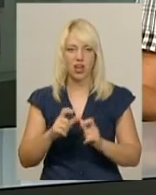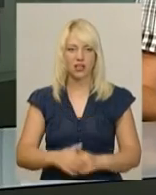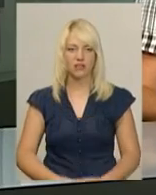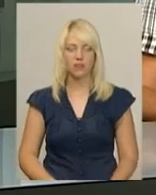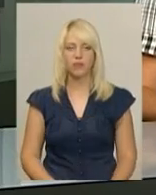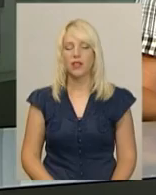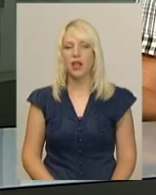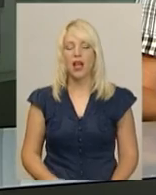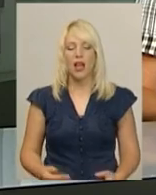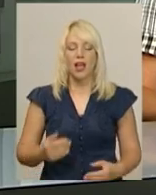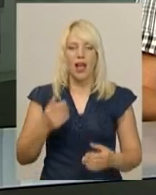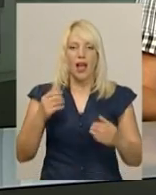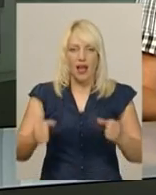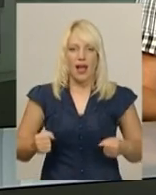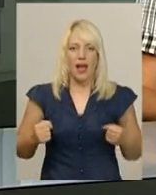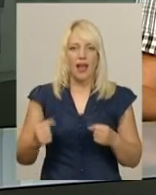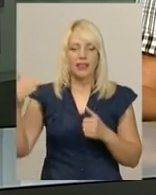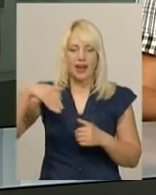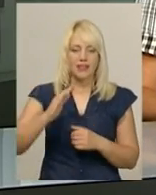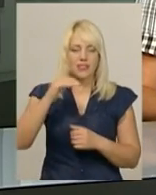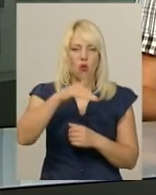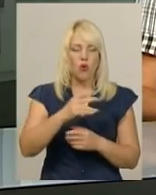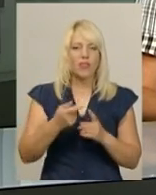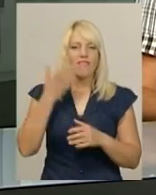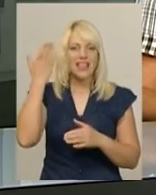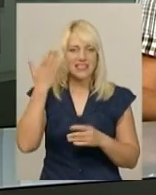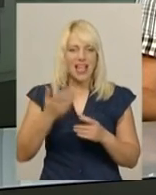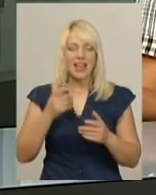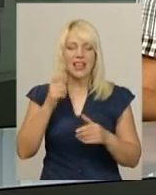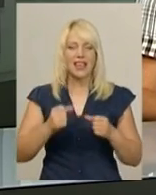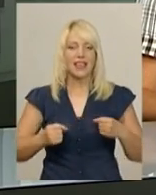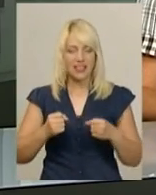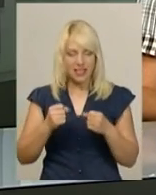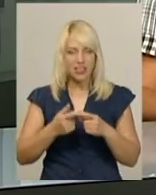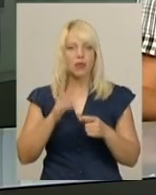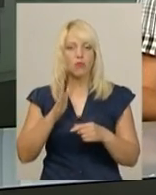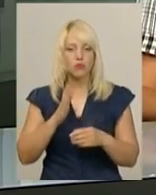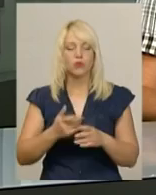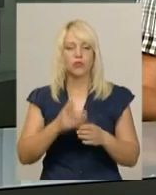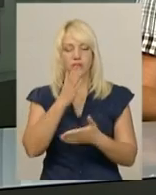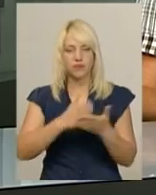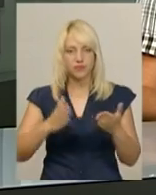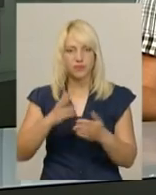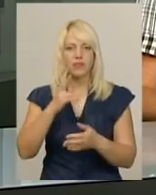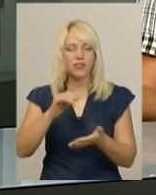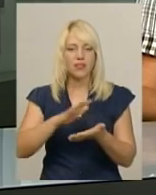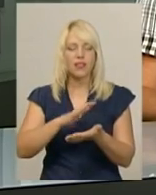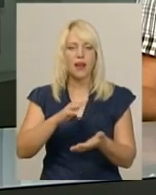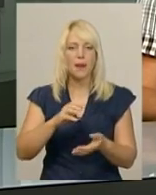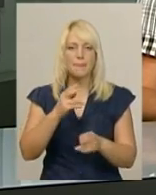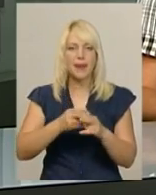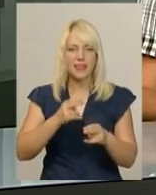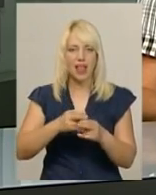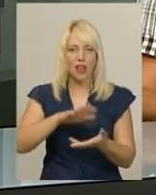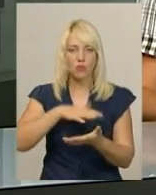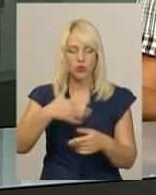Атракціон «Веселі гірки», що Хмельницькому парку імені Чекмана здадуть на металобрух. Таке рішення 4 липня на сесії прийняли депутати